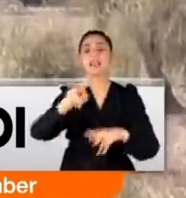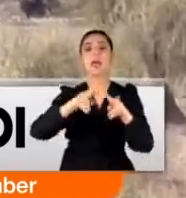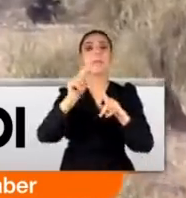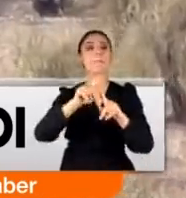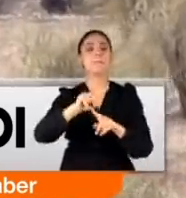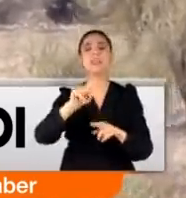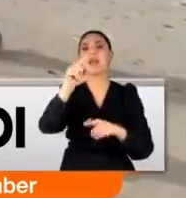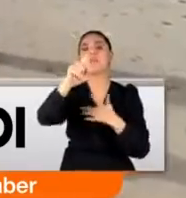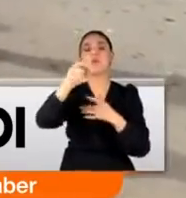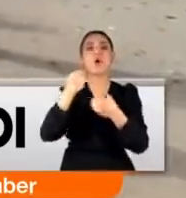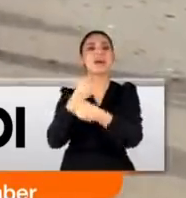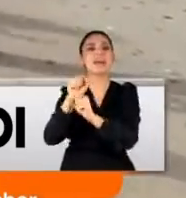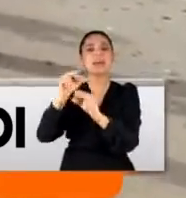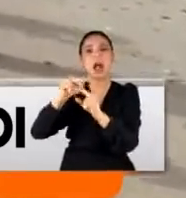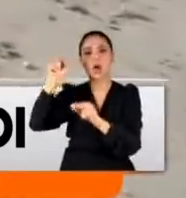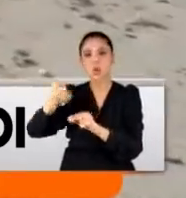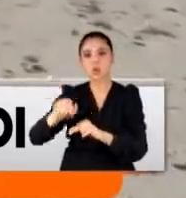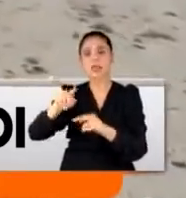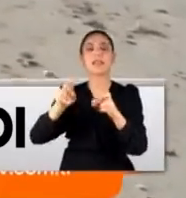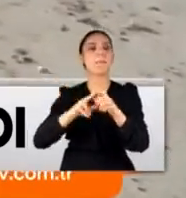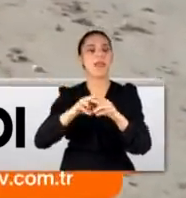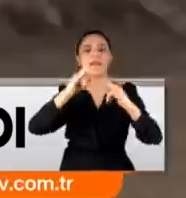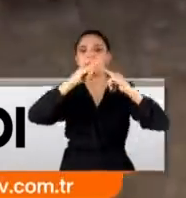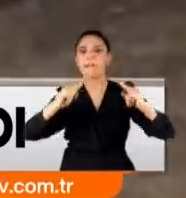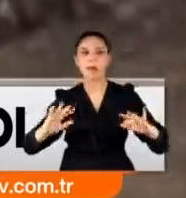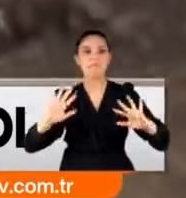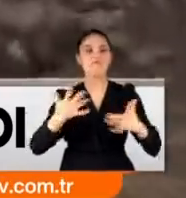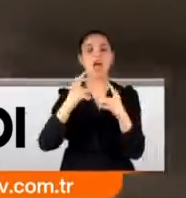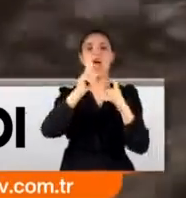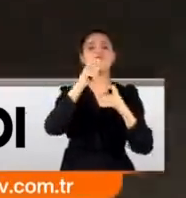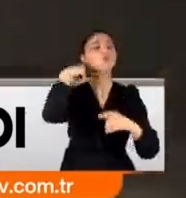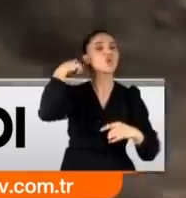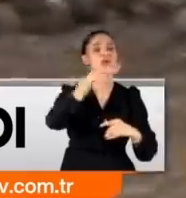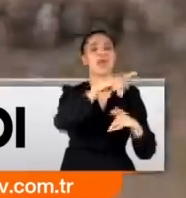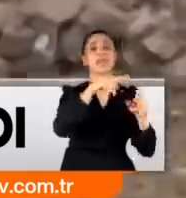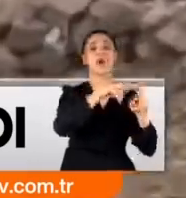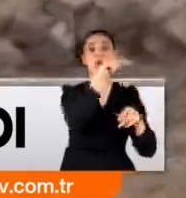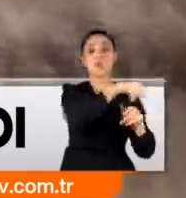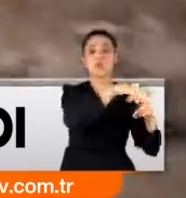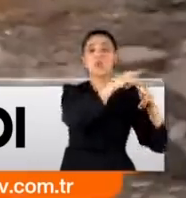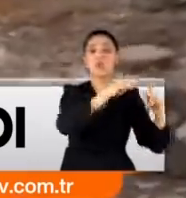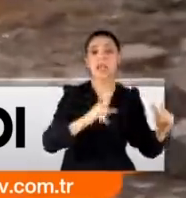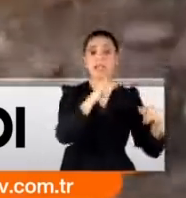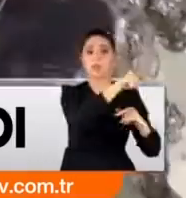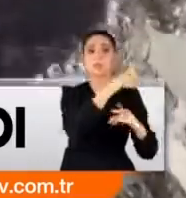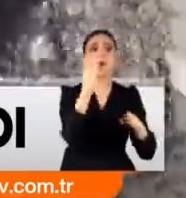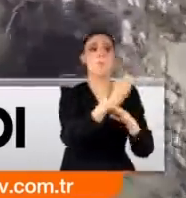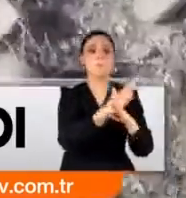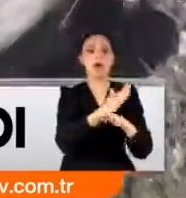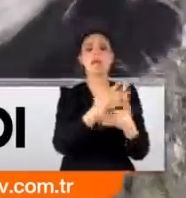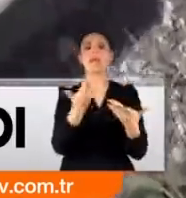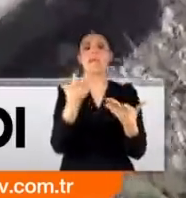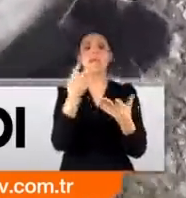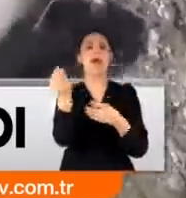Teşkilatı hem Irak'ın kuzeyindeki PKK kamplarına hem de Suriye'nin kuzeyindeki YPG mevzilerine silah, mühimmat ve yaşam